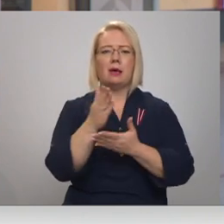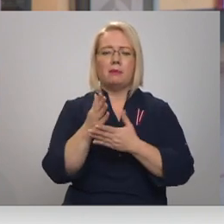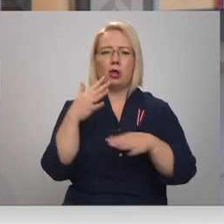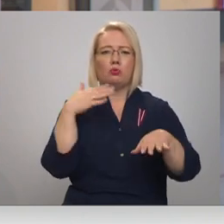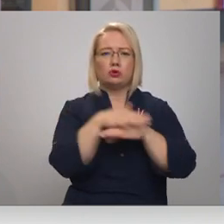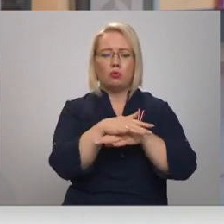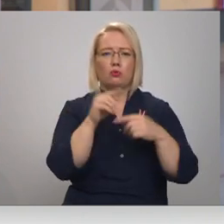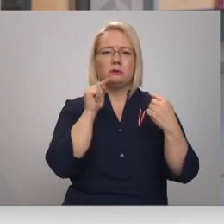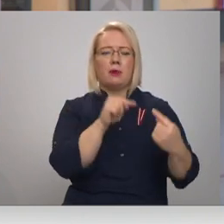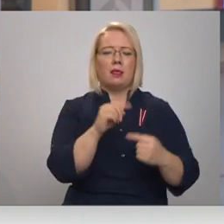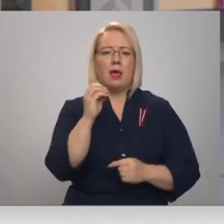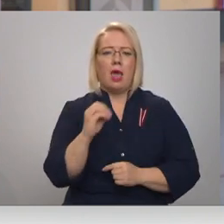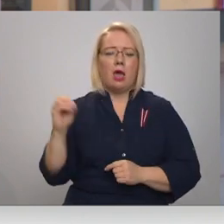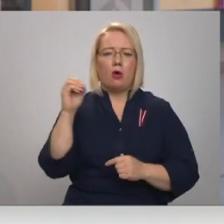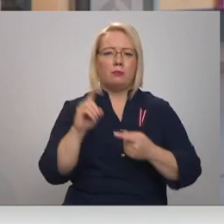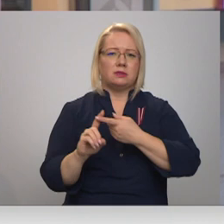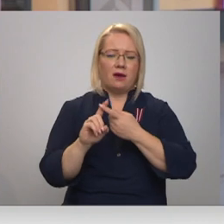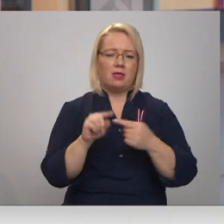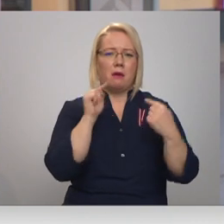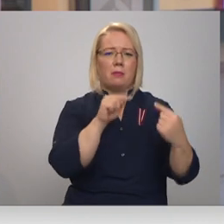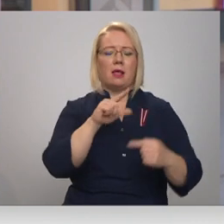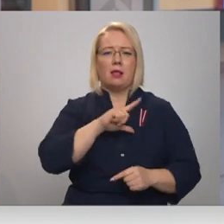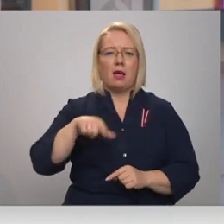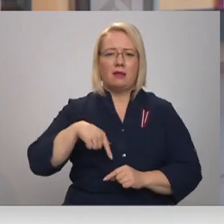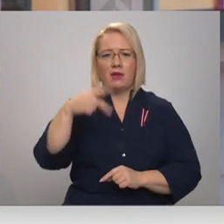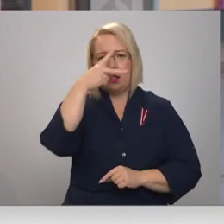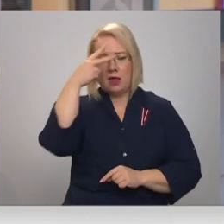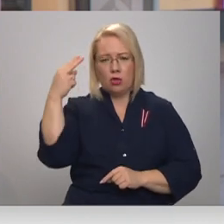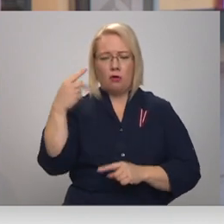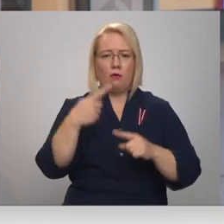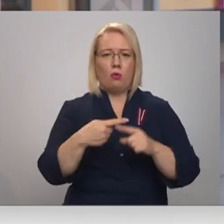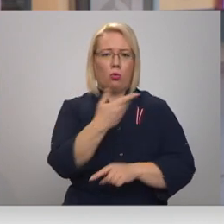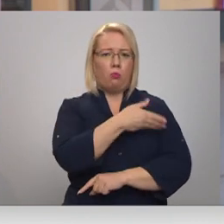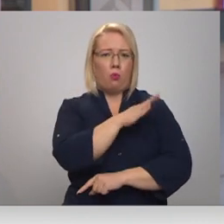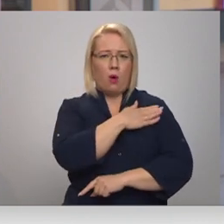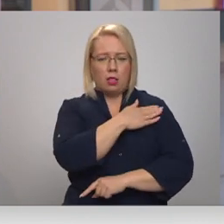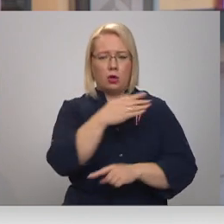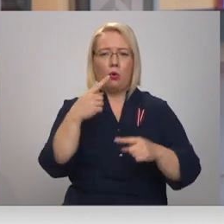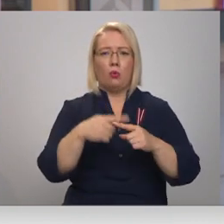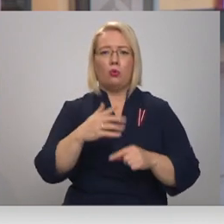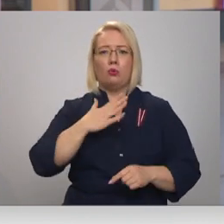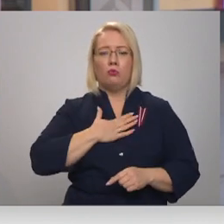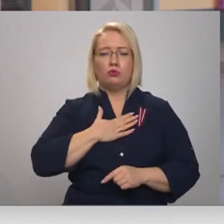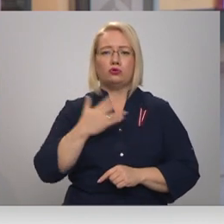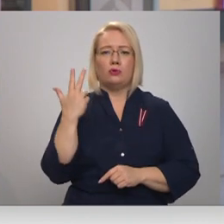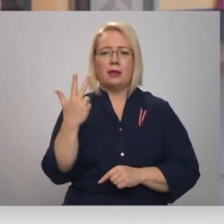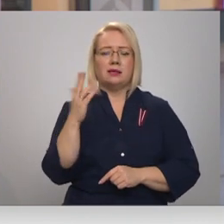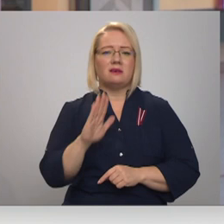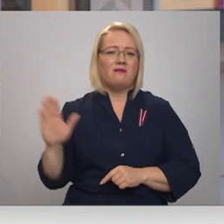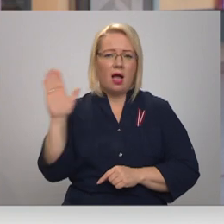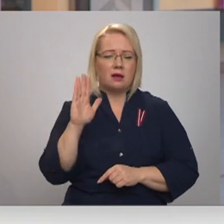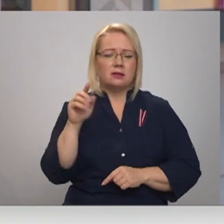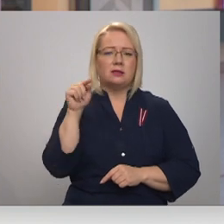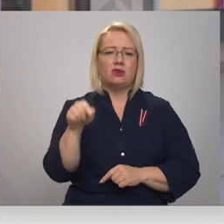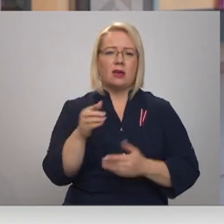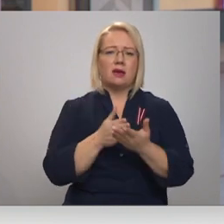Eiropas Savienību, pret Latviju, pret Lietuvu un pret Poliju. Mūsu trīs valstis ir šajā